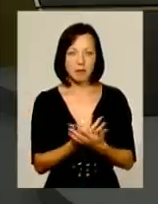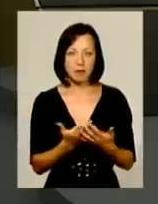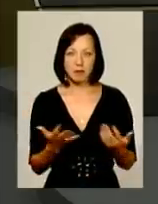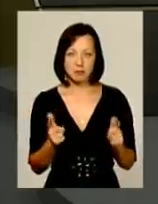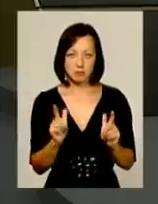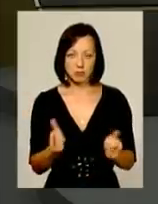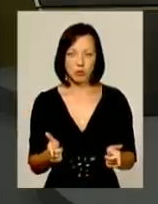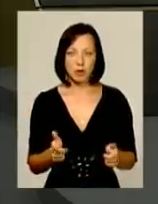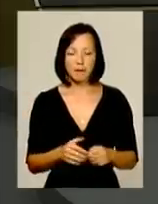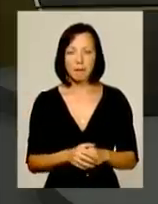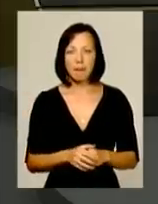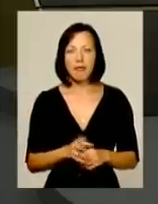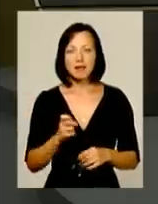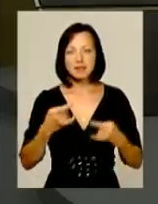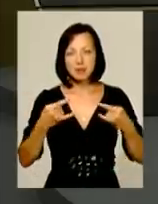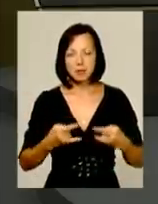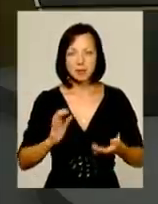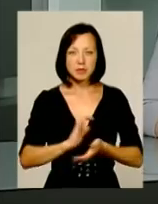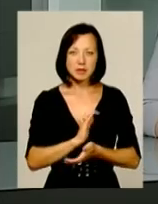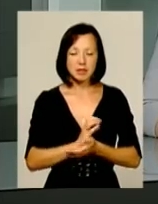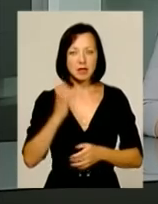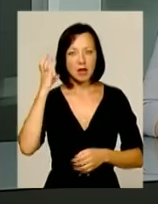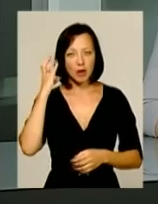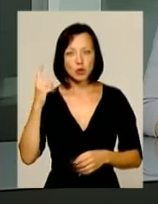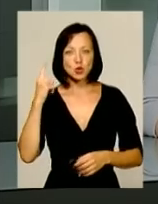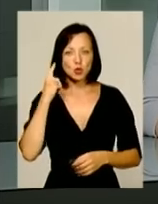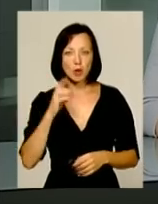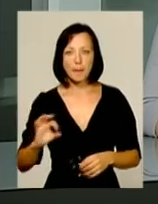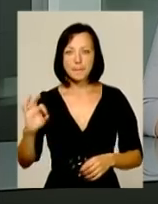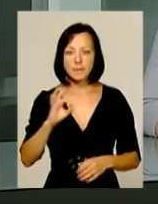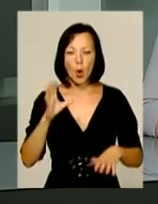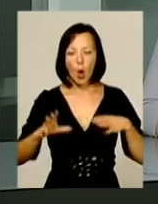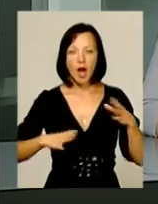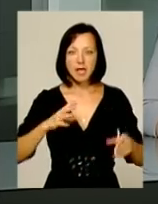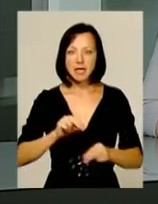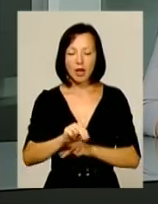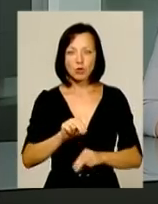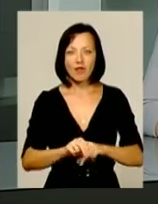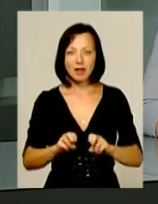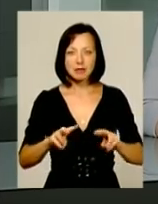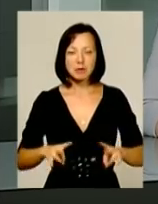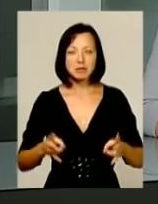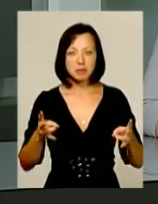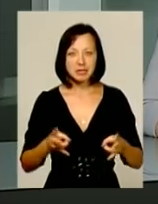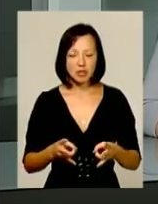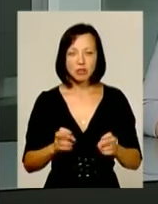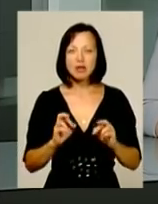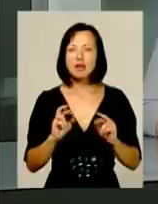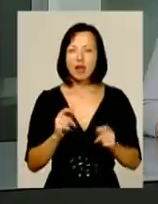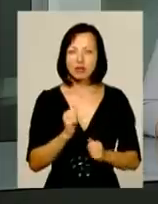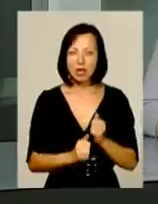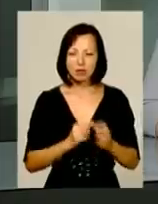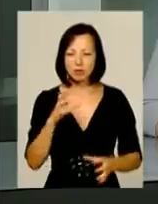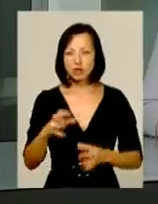А із засобів масової інформації ми неодноразово чули про тренування спецпризначенців. Як часто відбуваються такі